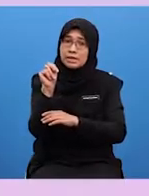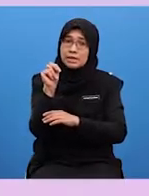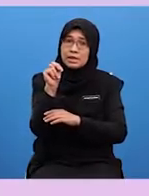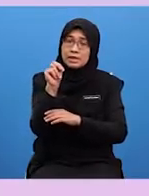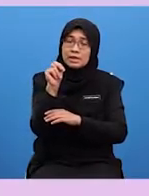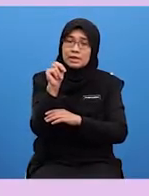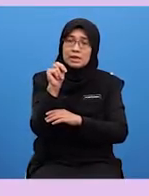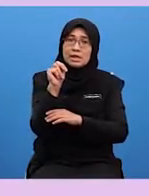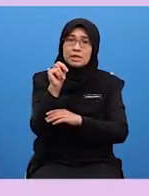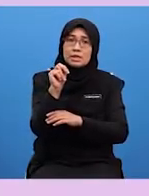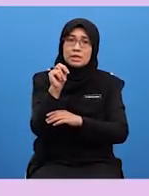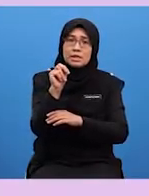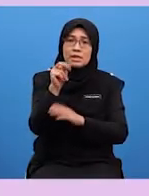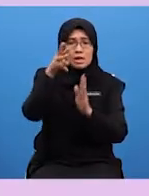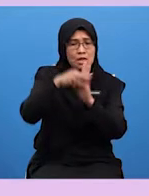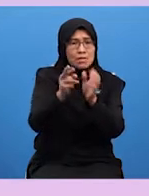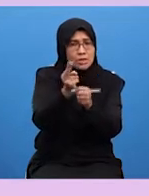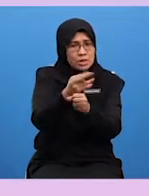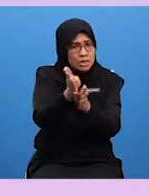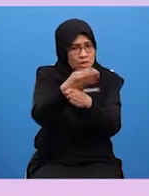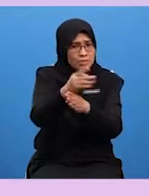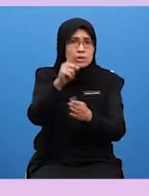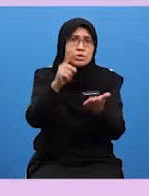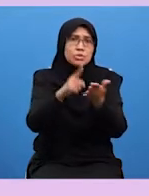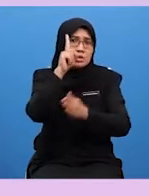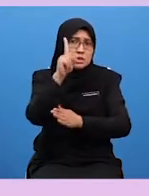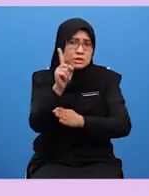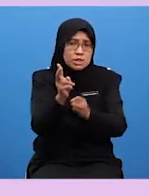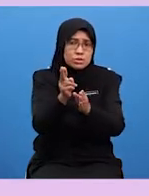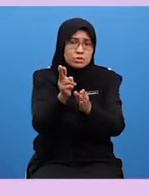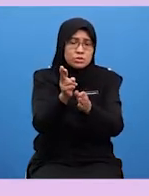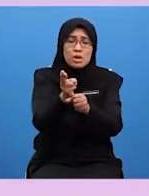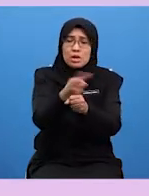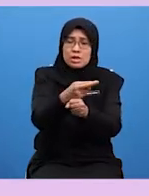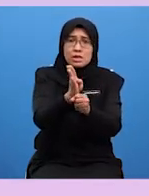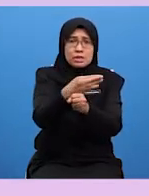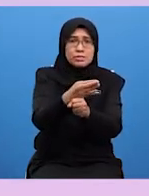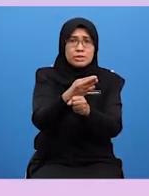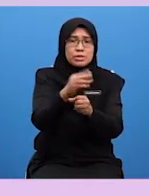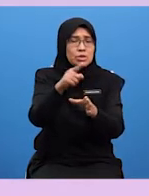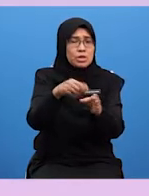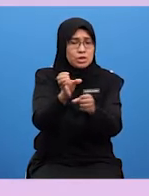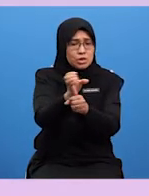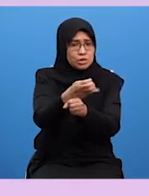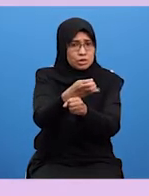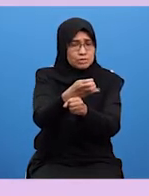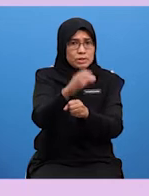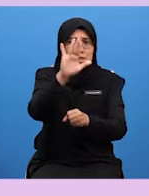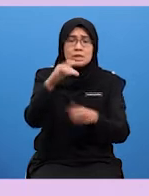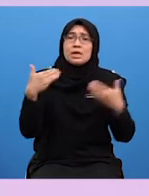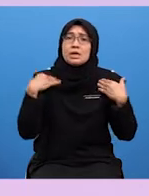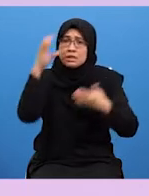Perekaan ialah Mereka bentuk Sesuatu reka bentuk Ataupun ciptaan Yang mempunyai